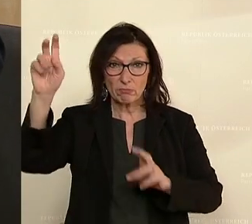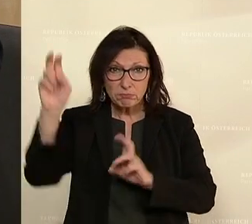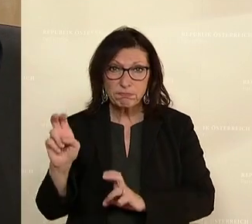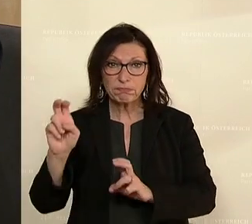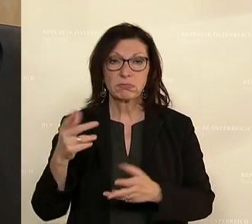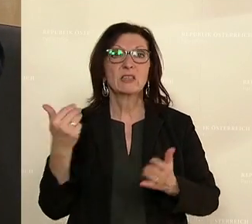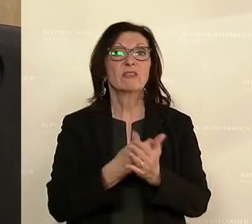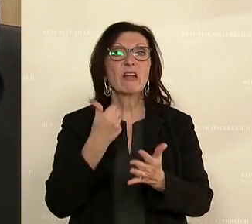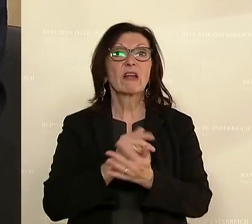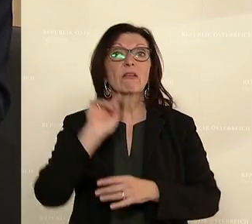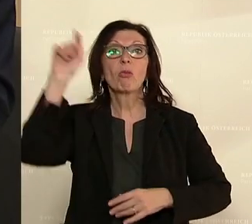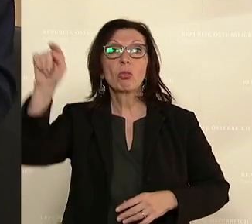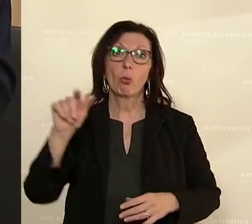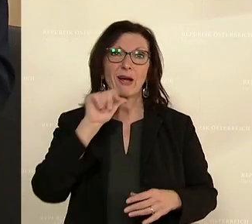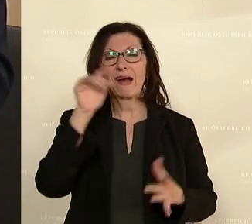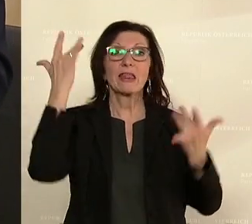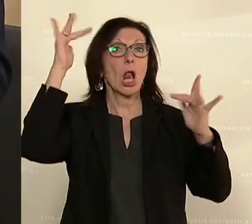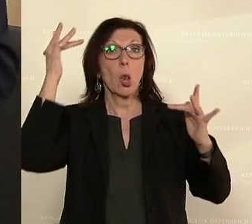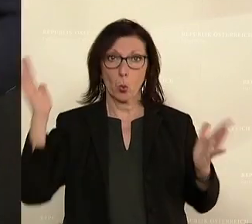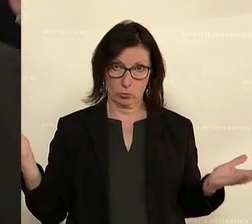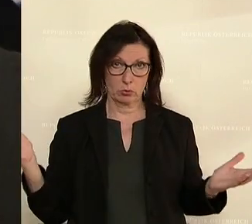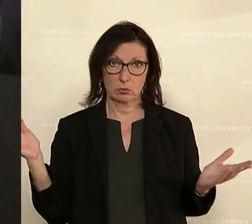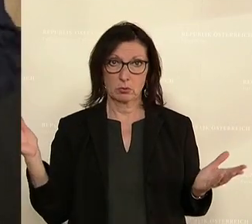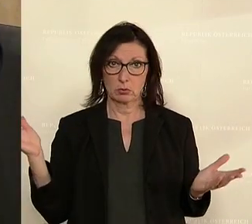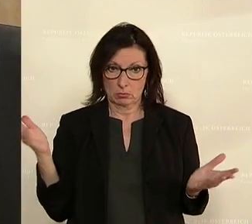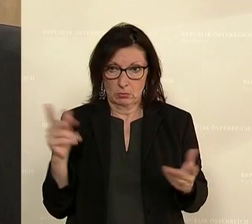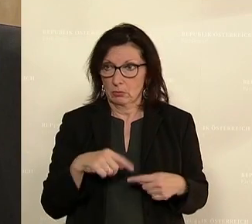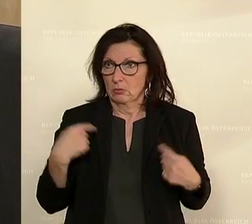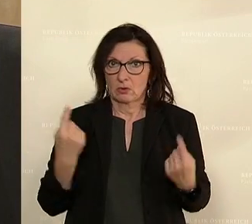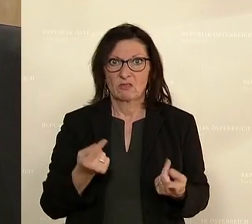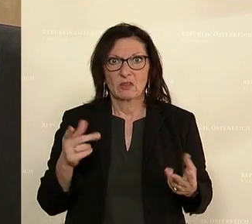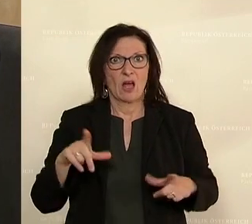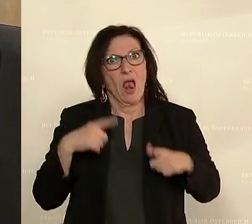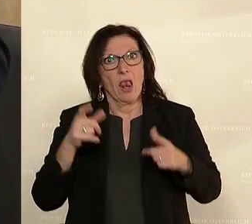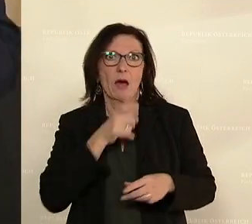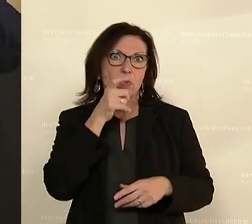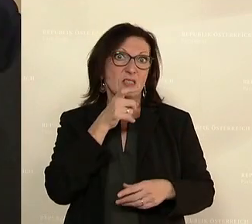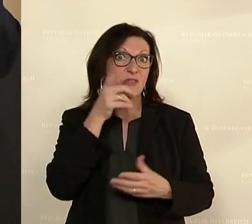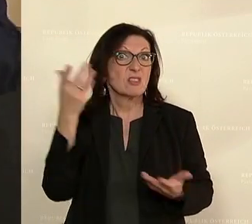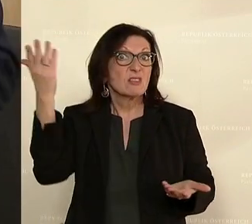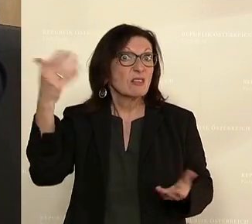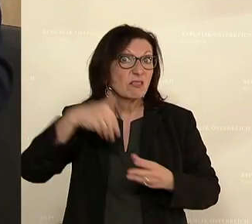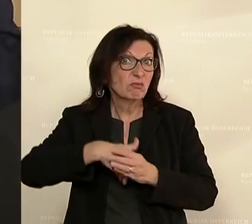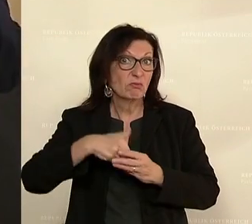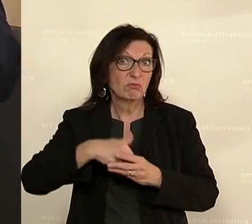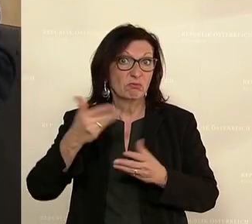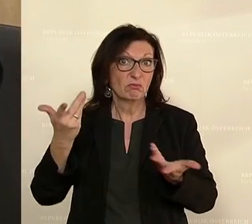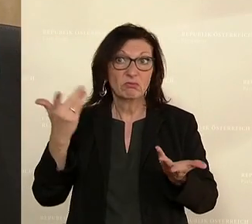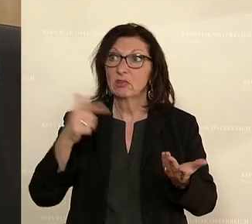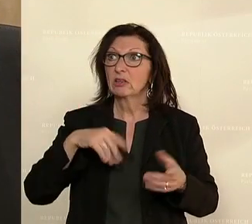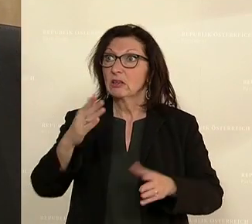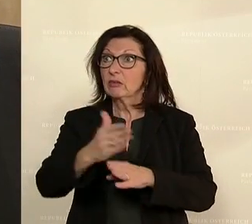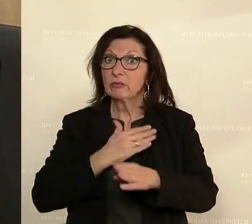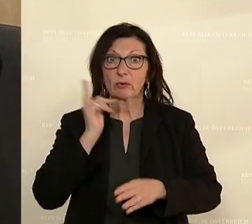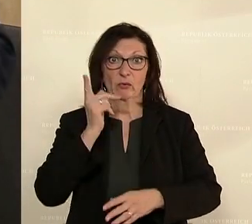Vertretungen, das ist keine Luxuseinrichtung. Die sind Teil unserer Lebensversicherung. Das ist Teil unserer Augen und Ohren, unseres Frühwarnsystems.